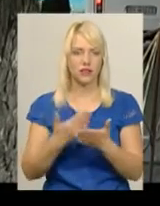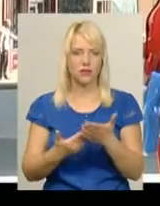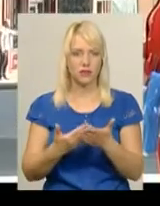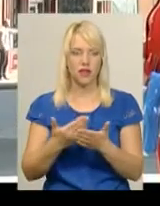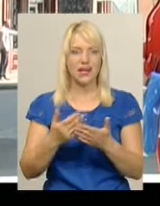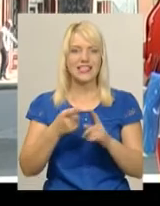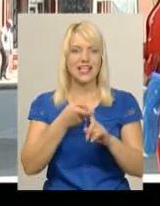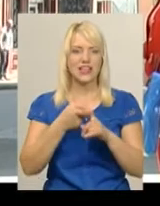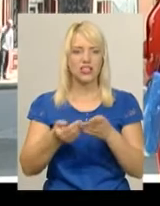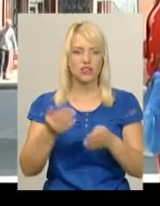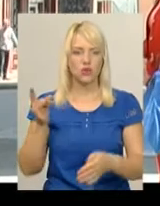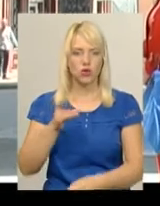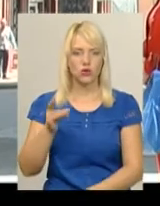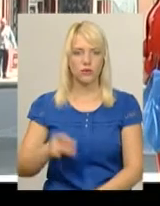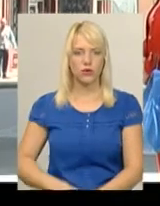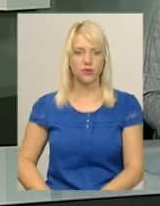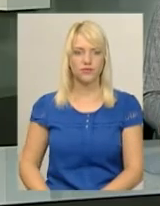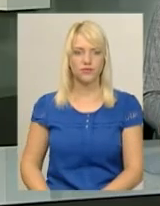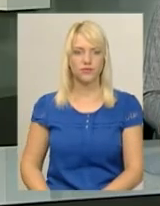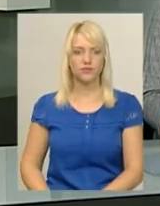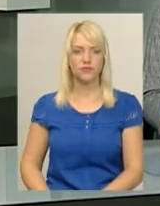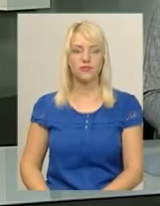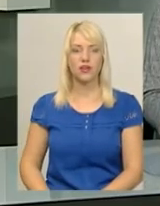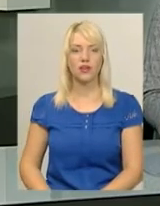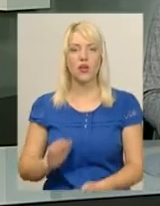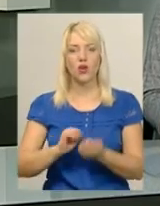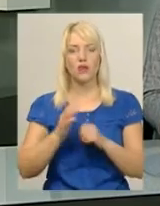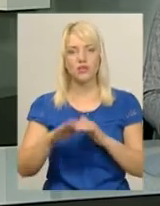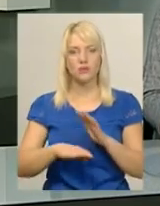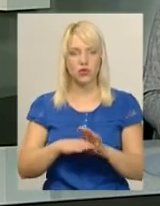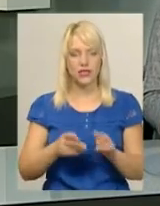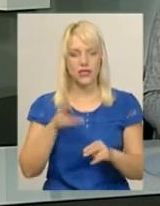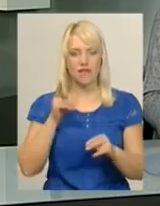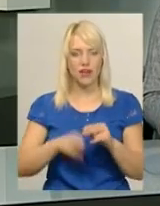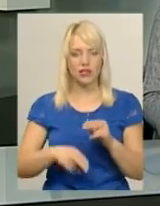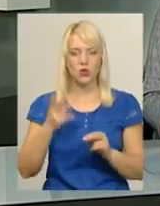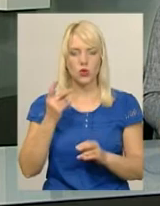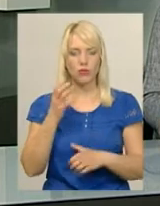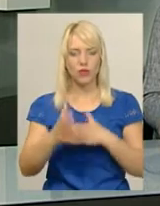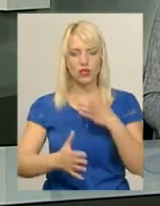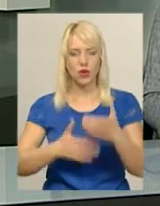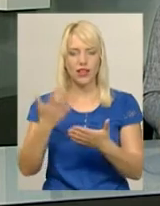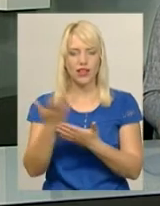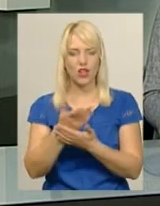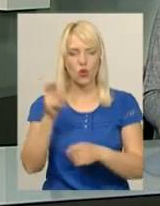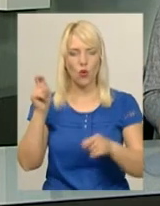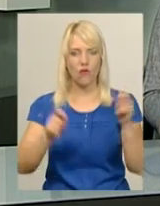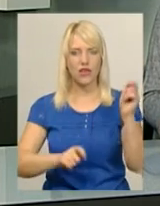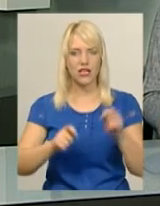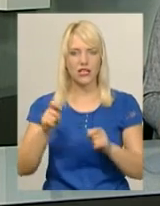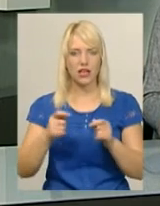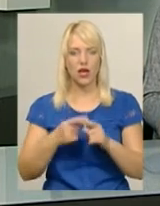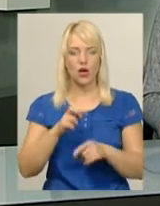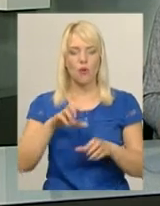Мовчан. Новини, Поділля, Центр. У Кам'янці-Подільському завершився другий міжнародний кінофестиваль короткого метру